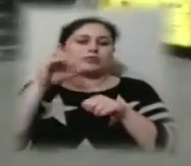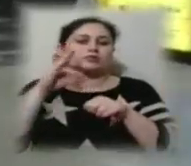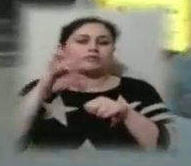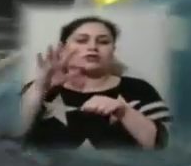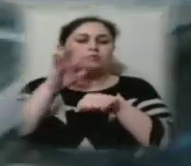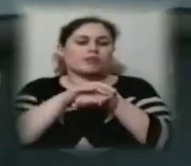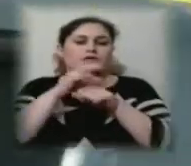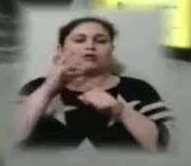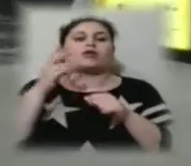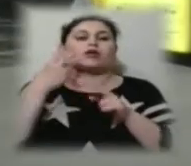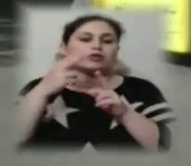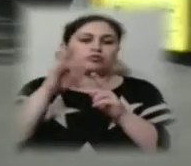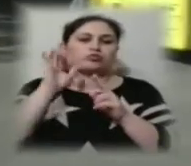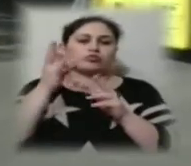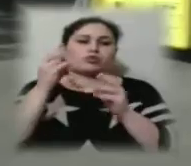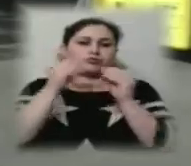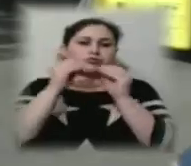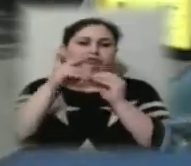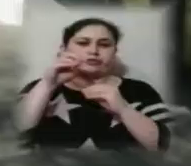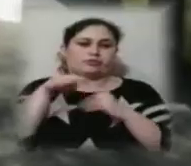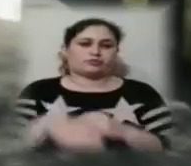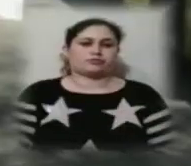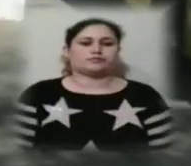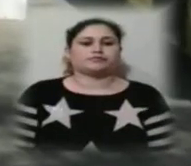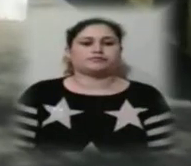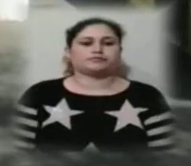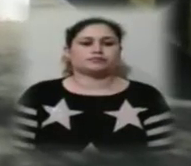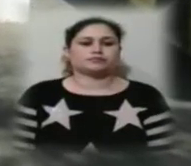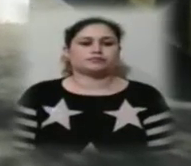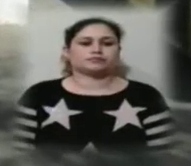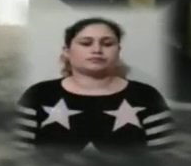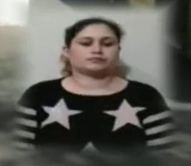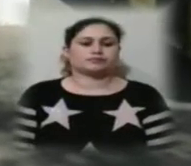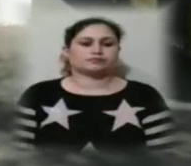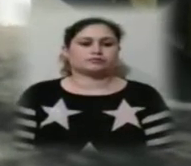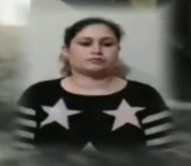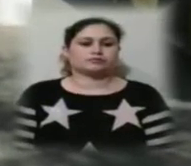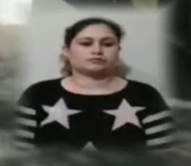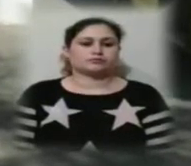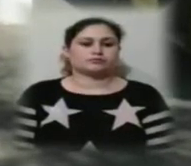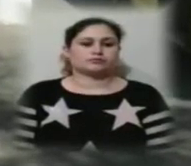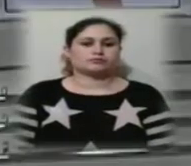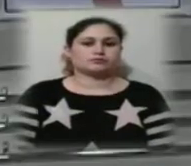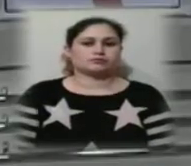10 років. Олена Протопопова, Аліна Олепір, Ігор Печенко, Григорій Шматко. Новини на Суспільному. Херсон.